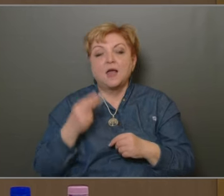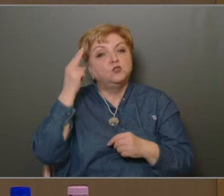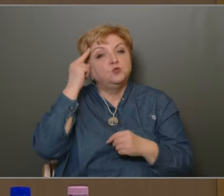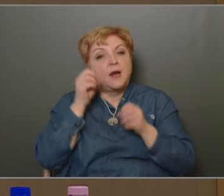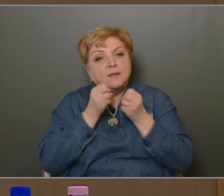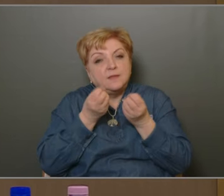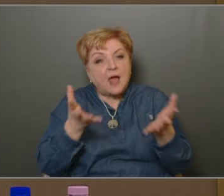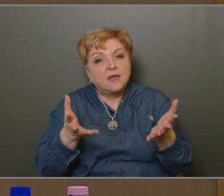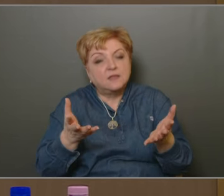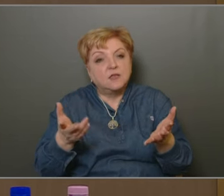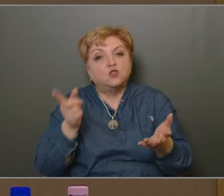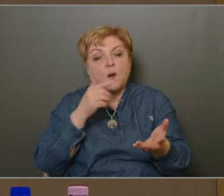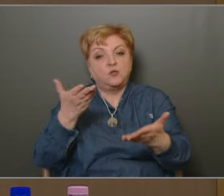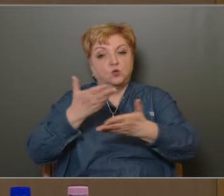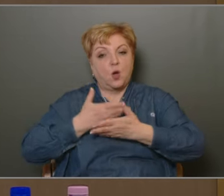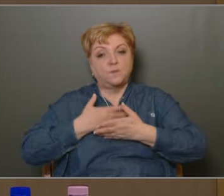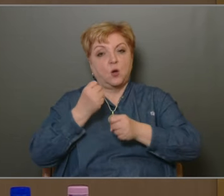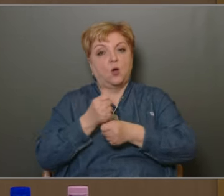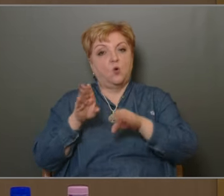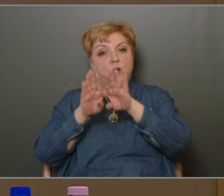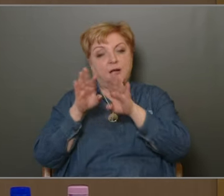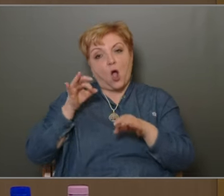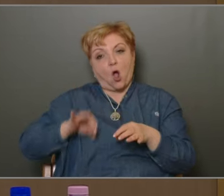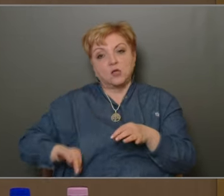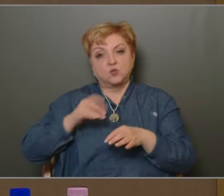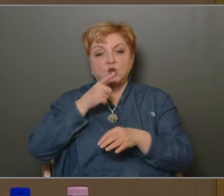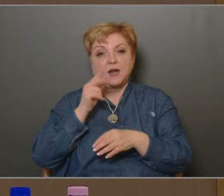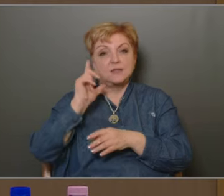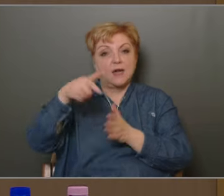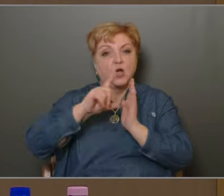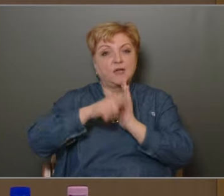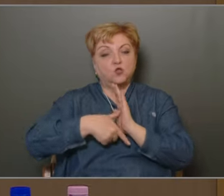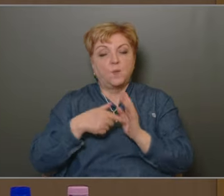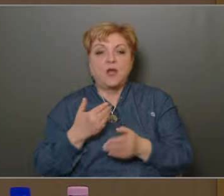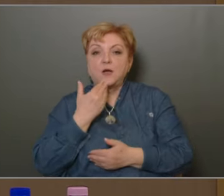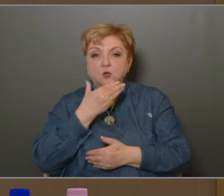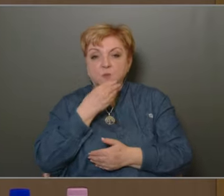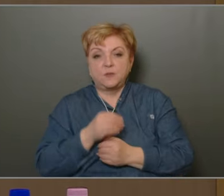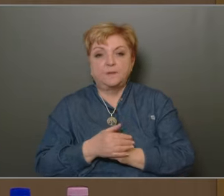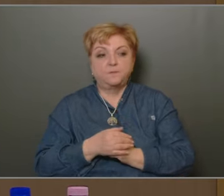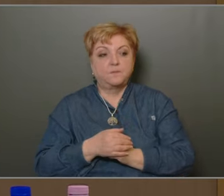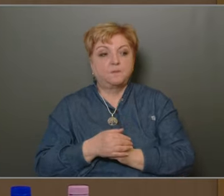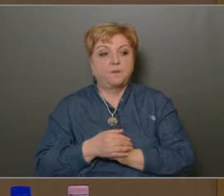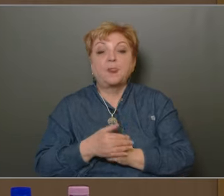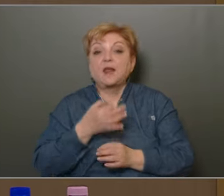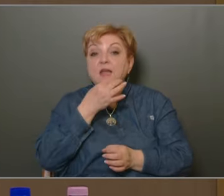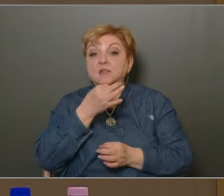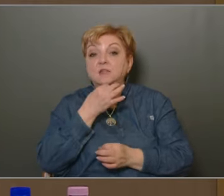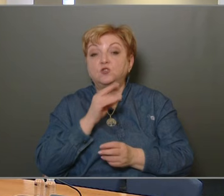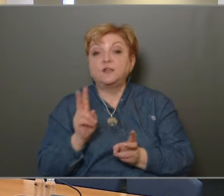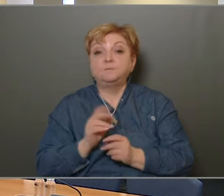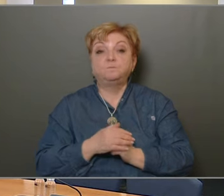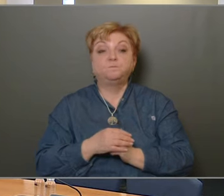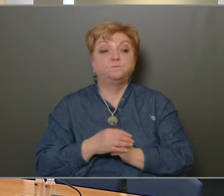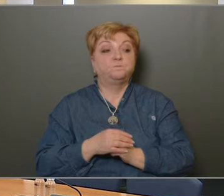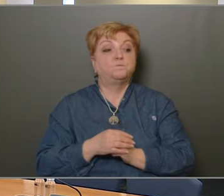ismerett terjesztés, amit ott kaptak a kollégák, használás lesznek a későbbiekre nézve. Köszönöm szépen! Köszönöm, kérdés